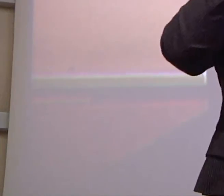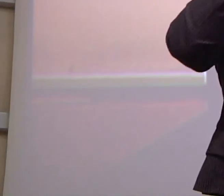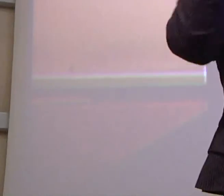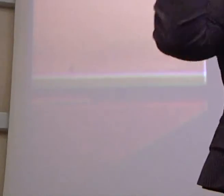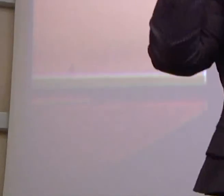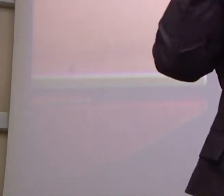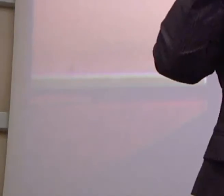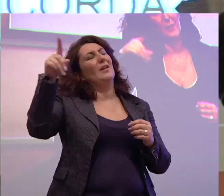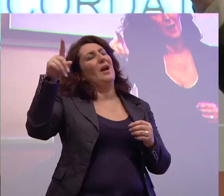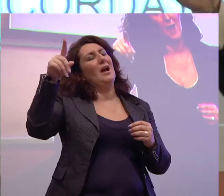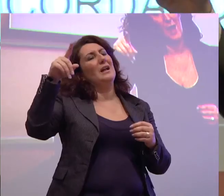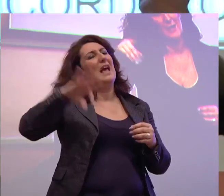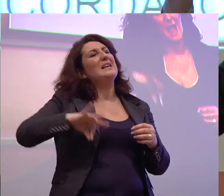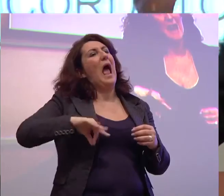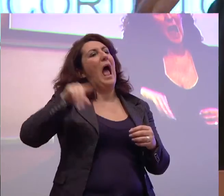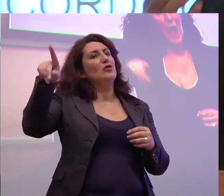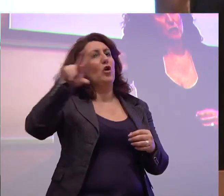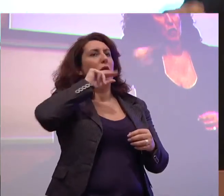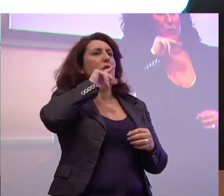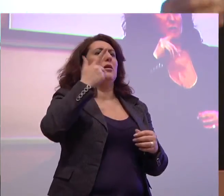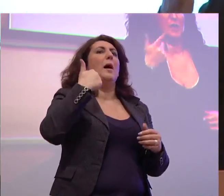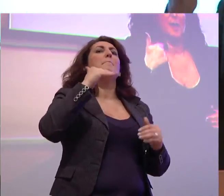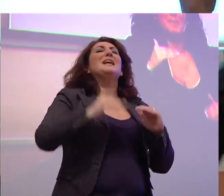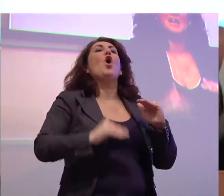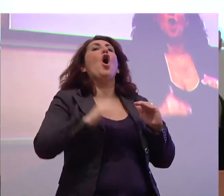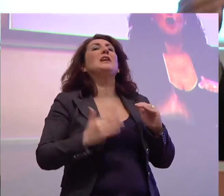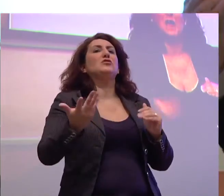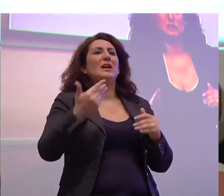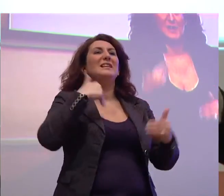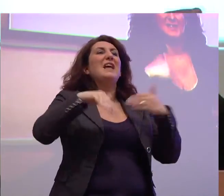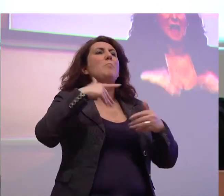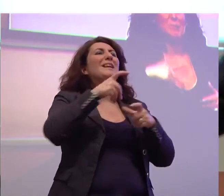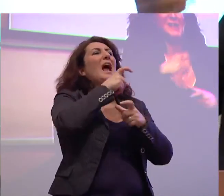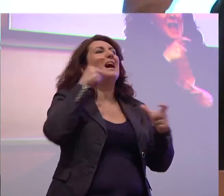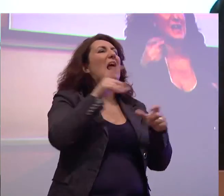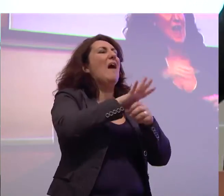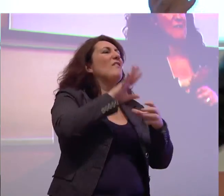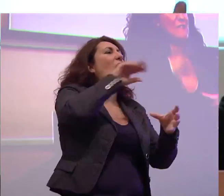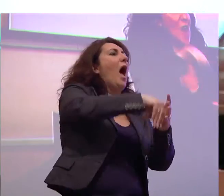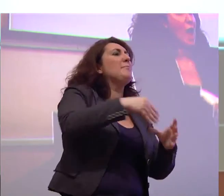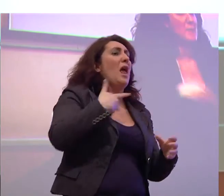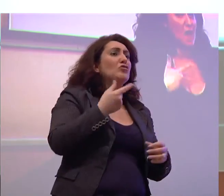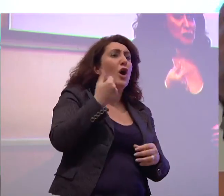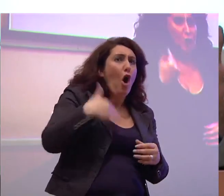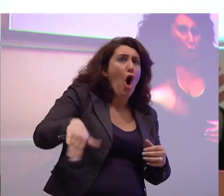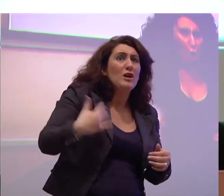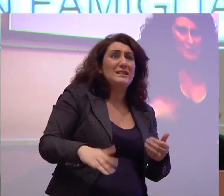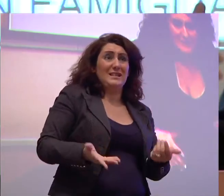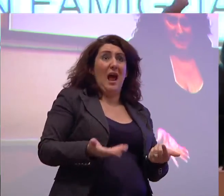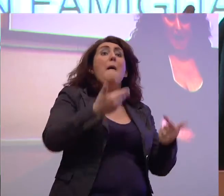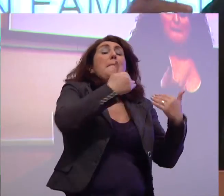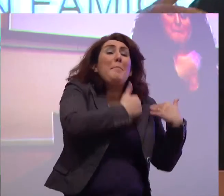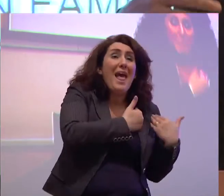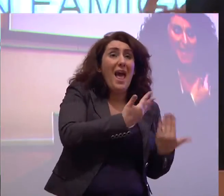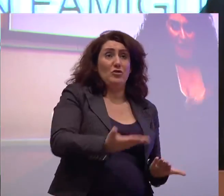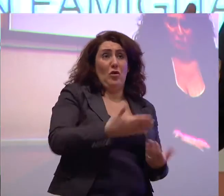del titolo della minorazione perché è una disabilità grave in famiglia è un costo è un peso che anche le famiglie diciamo in